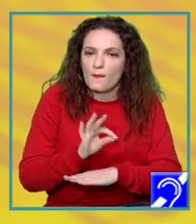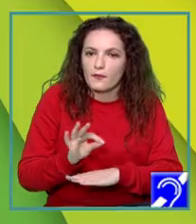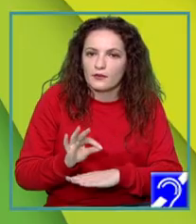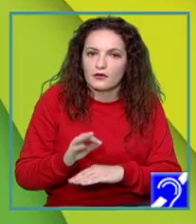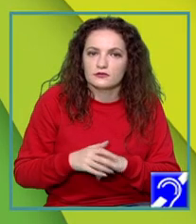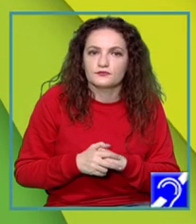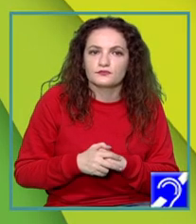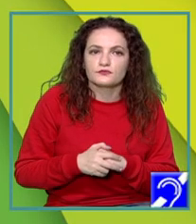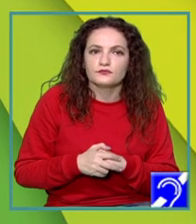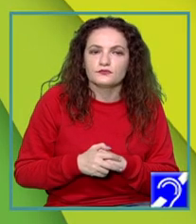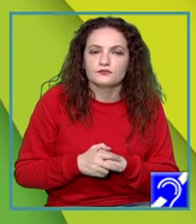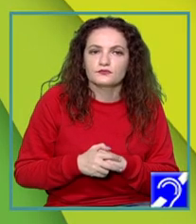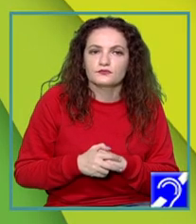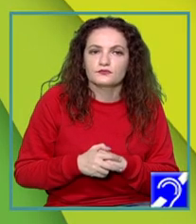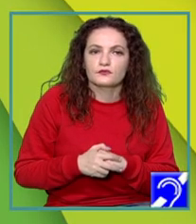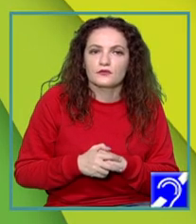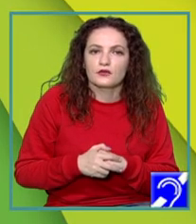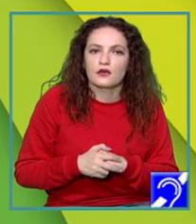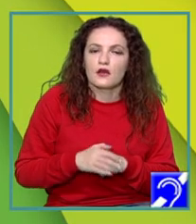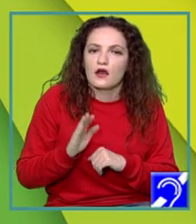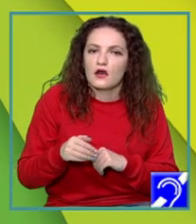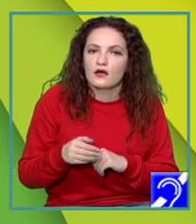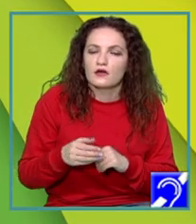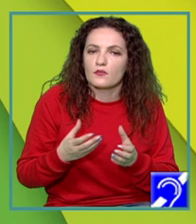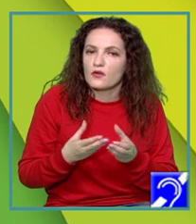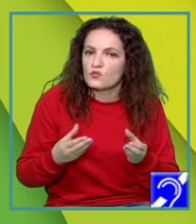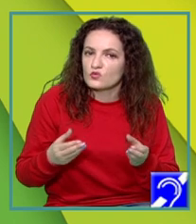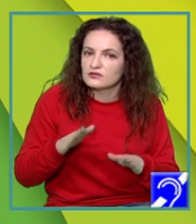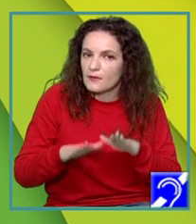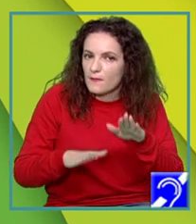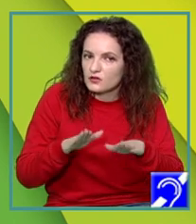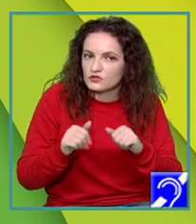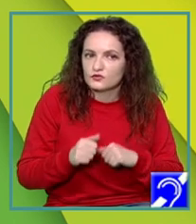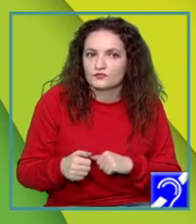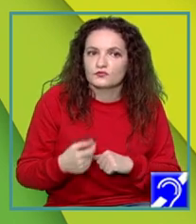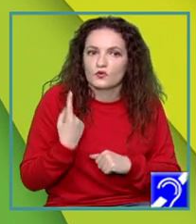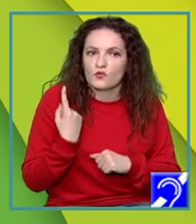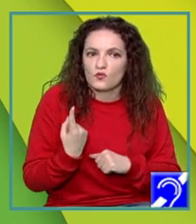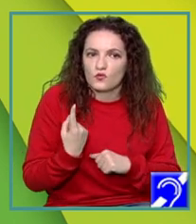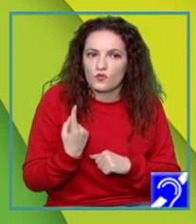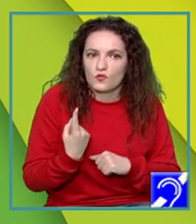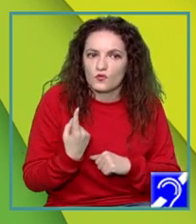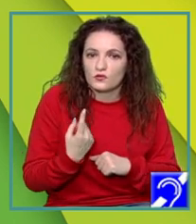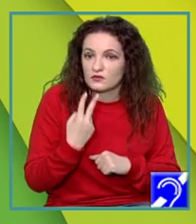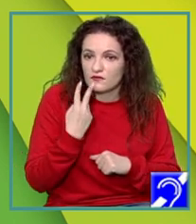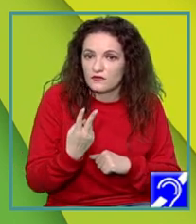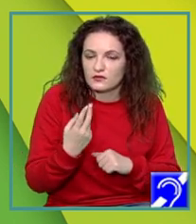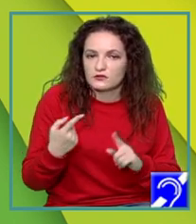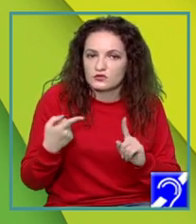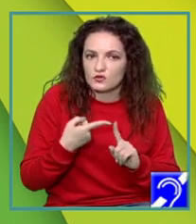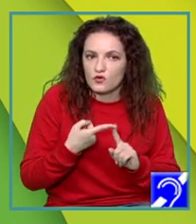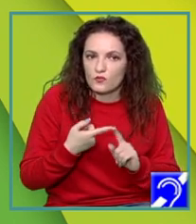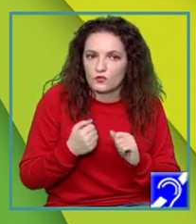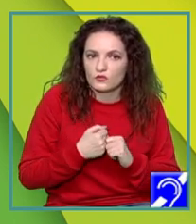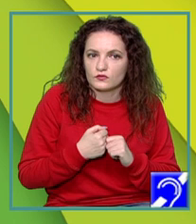Adriana Băban. Și are mai mulți pași, vreo 8 la număr. Primul zice așa, să-mi revizuieți scopul. Poate